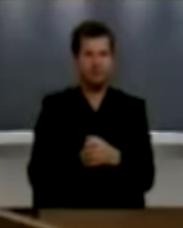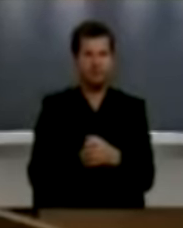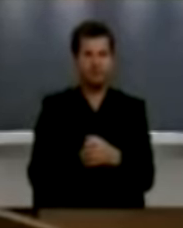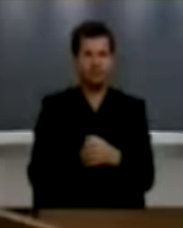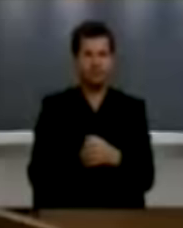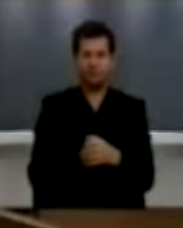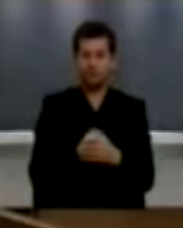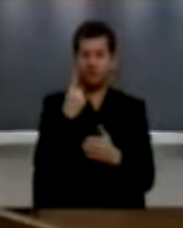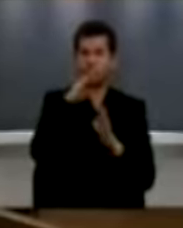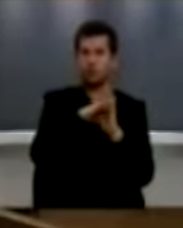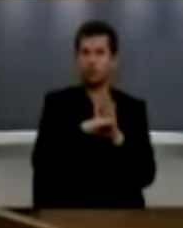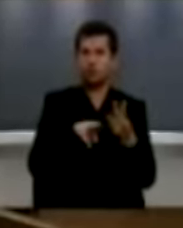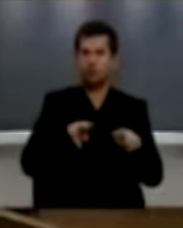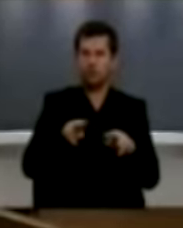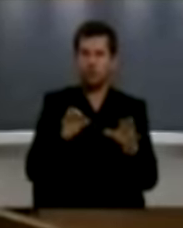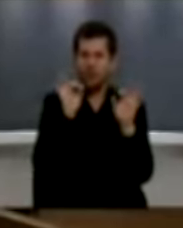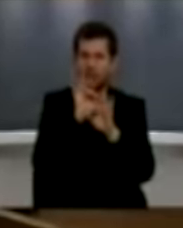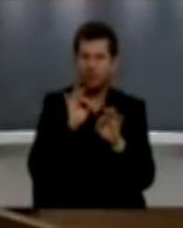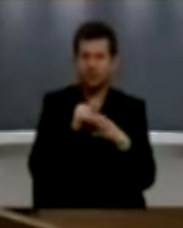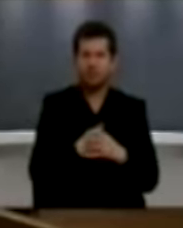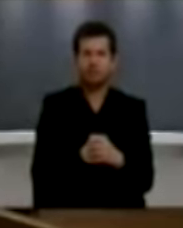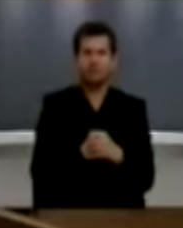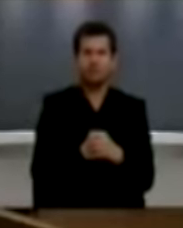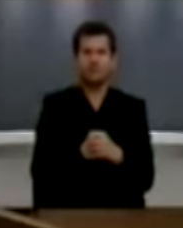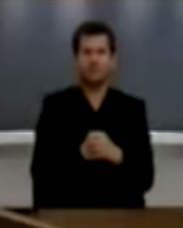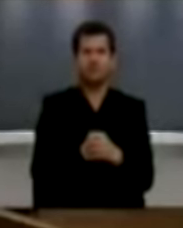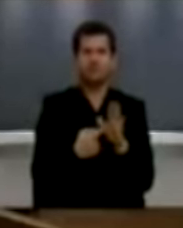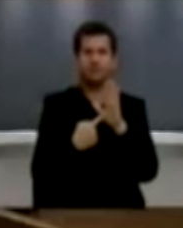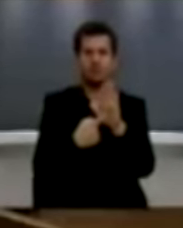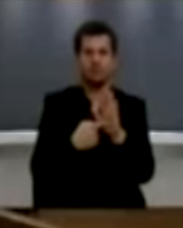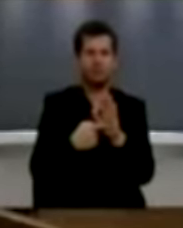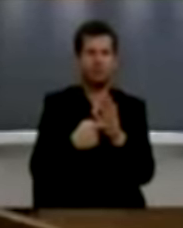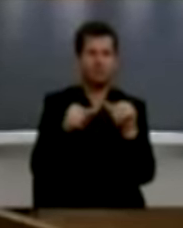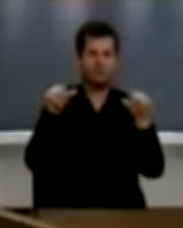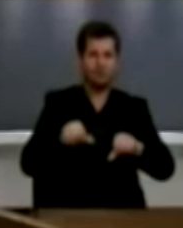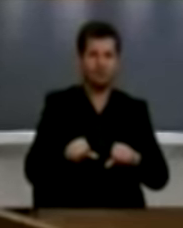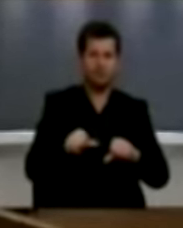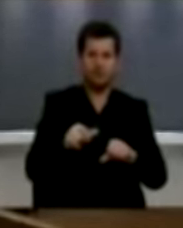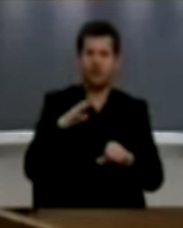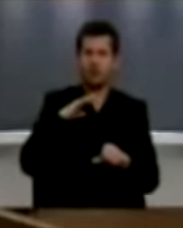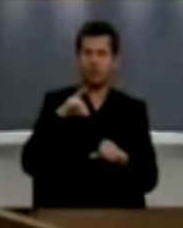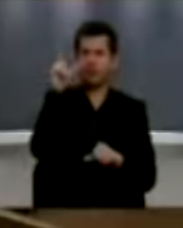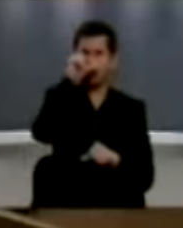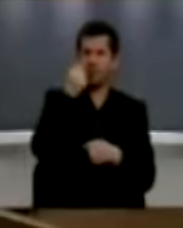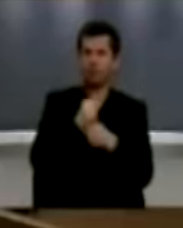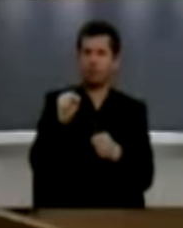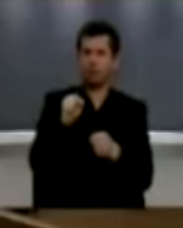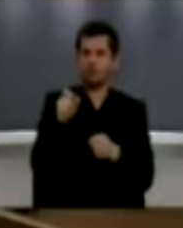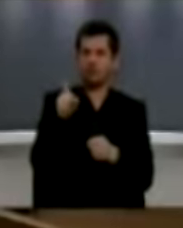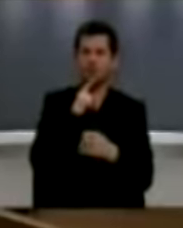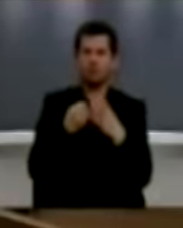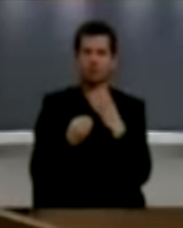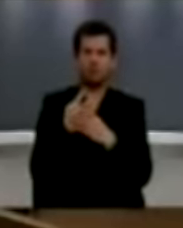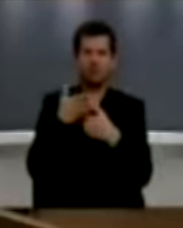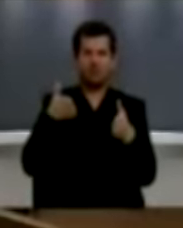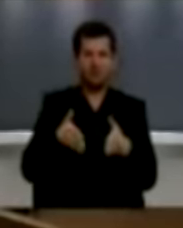sistem drejtsisë. Edhe mi u të regu drejtë në bëhemi ma këtë se Republika Sërbën Bosnje, e cila është në dërtum mbi varezat